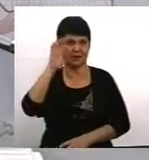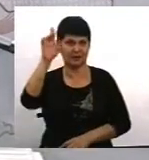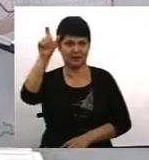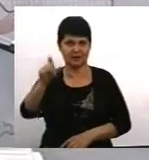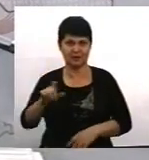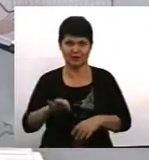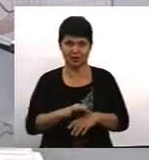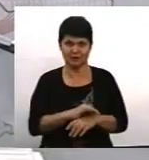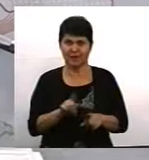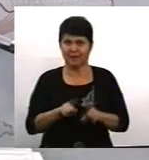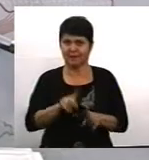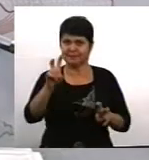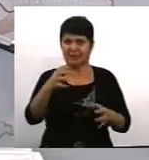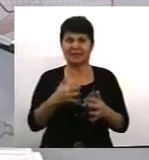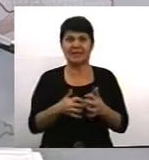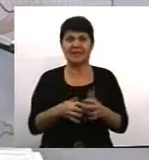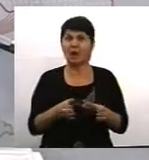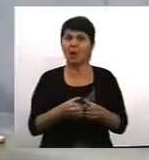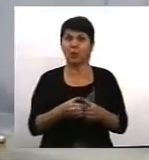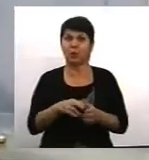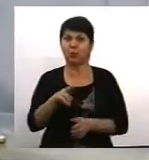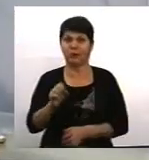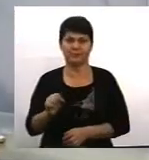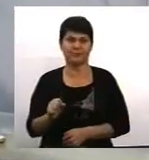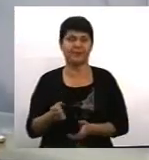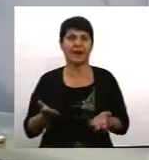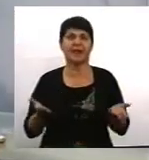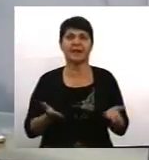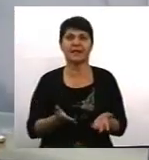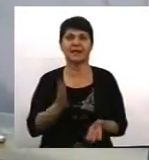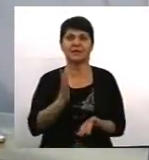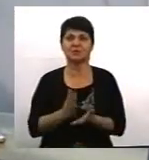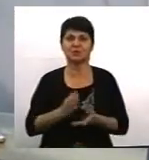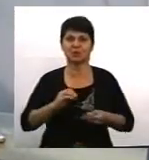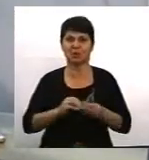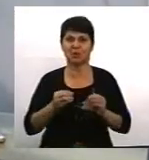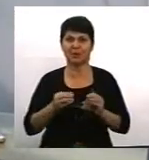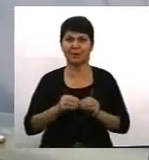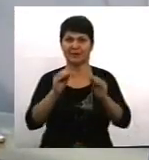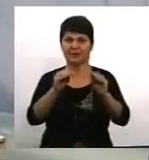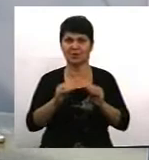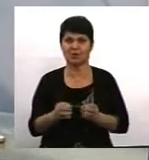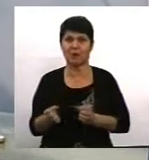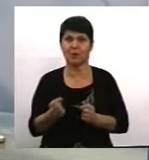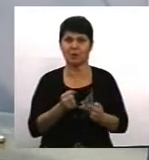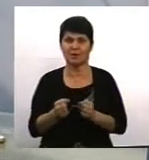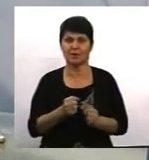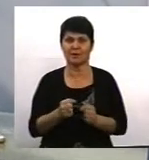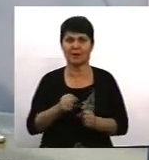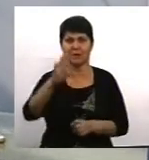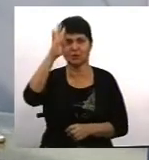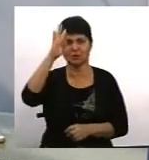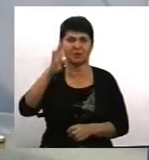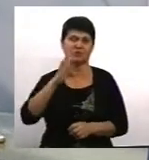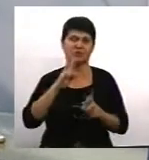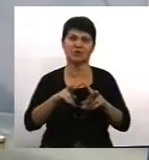називаємої середньої групи. А які існують проблеми в контексті боротьби із гендерно обумовленим